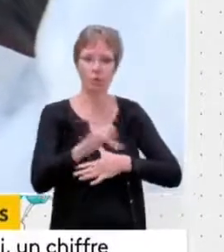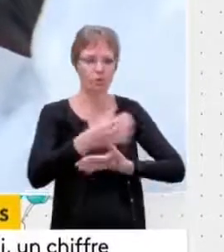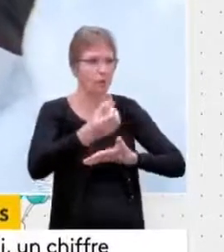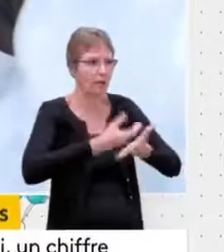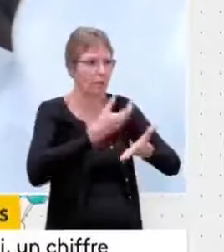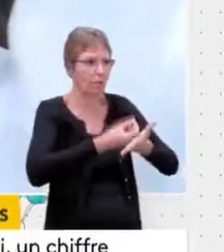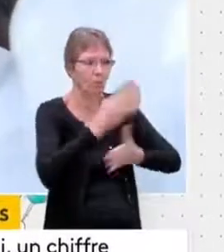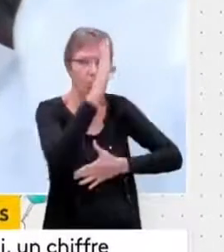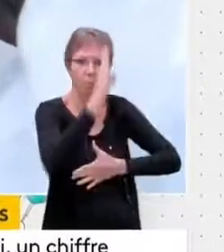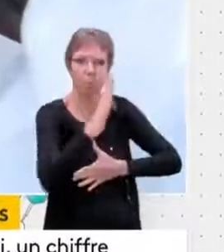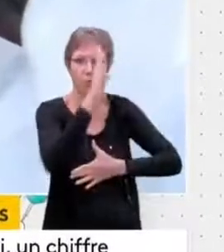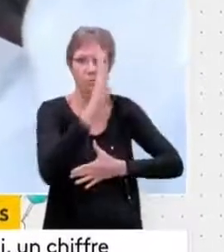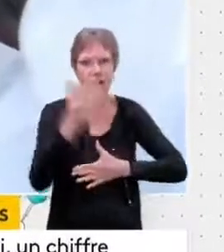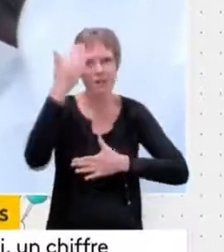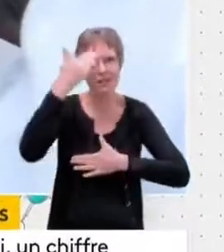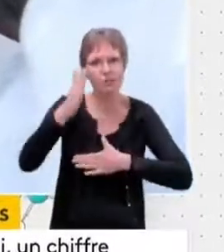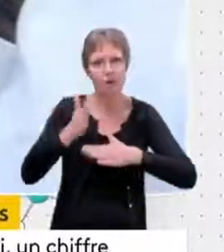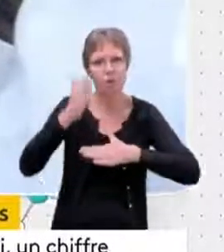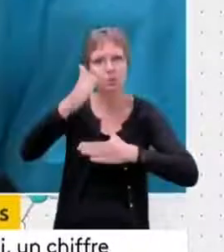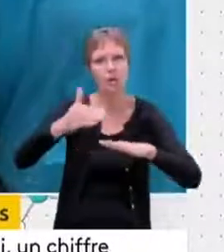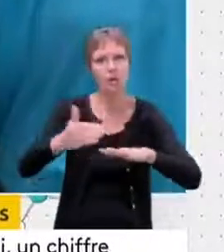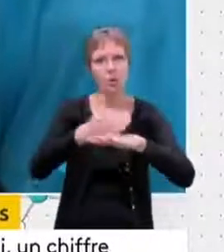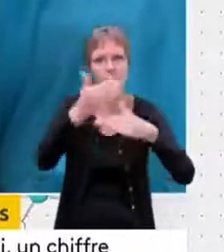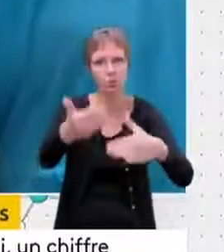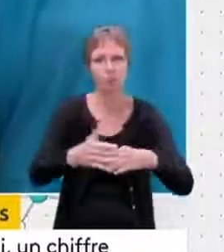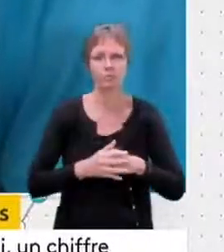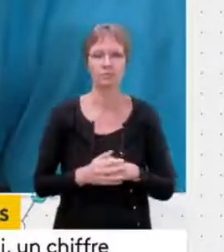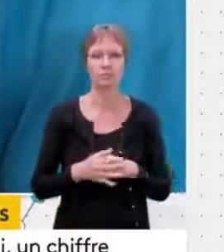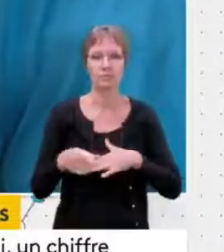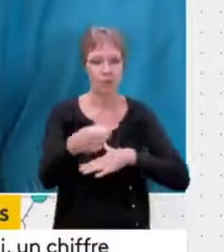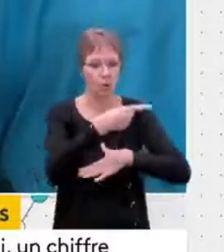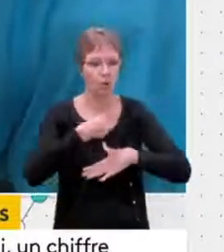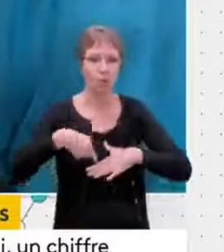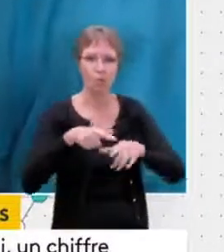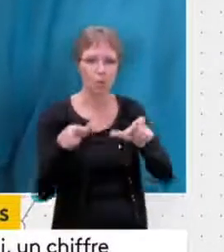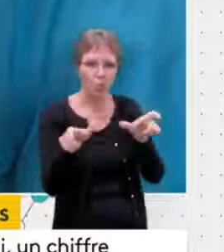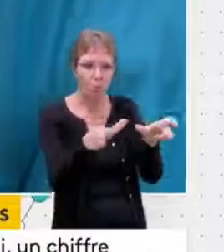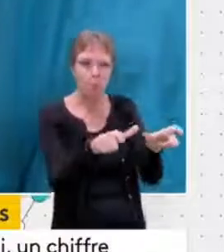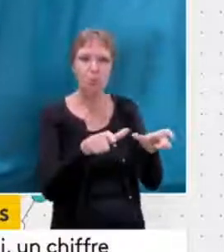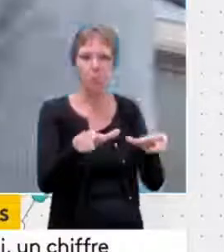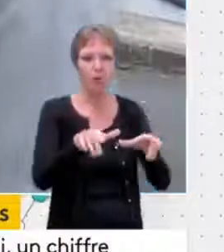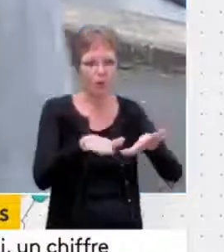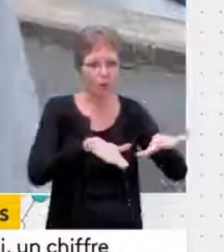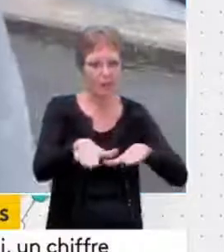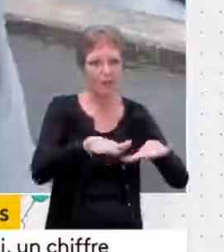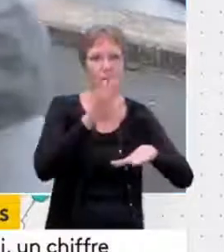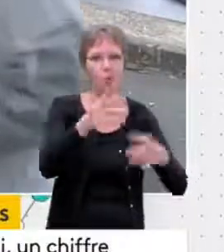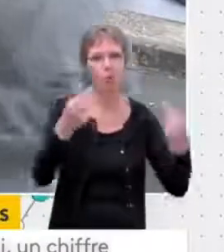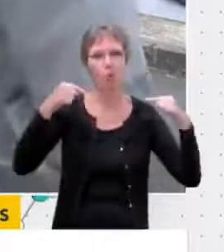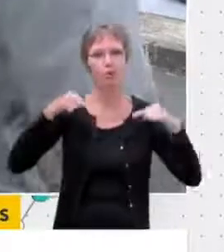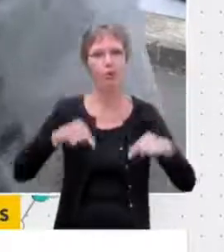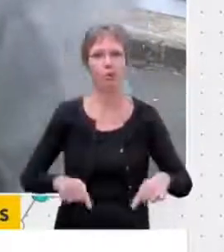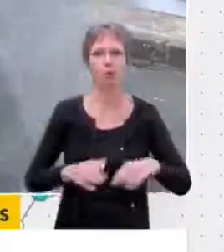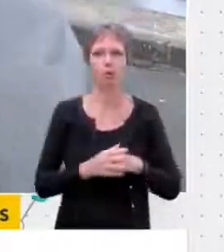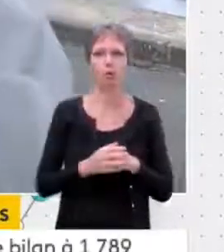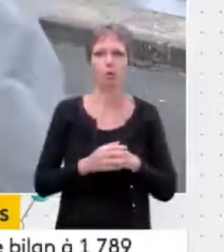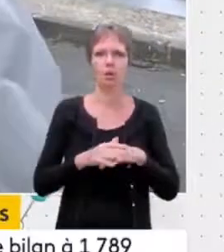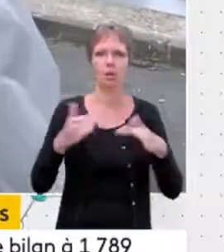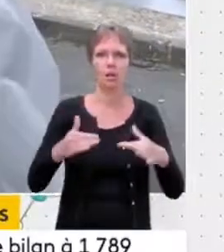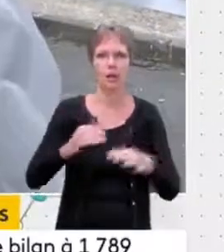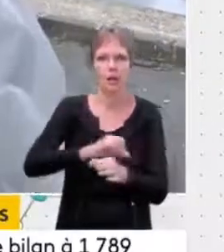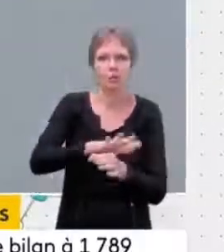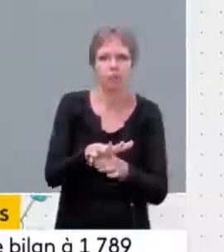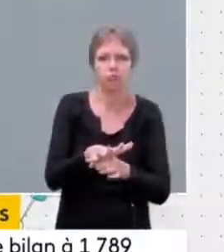au courant pour savoir comment ça va se faire et qu'on puisse aussi contrôler la manière dont le fait le gouvernement. On est dans cette crise sanitaire,